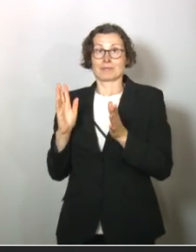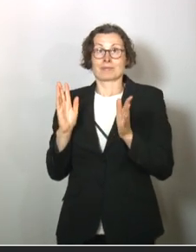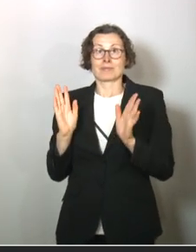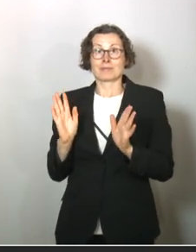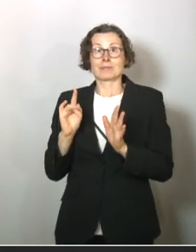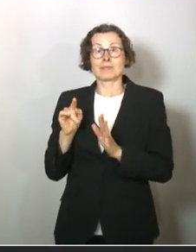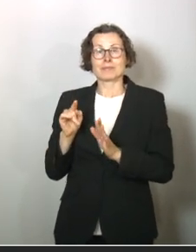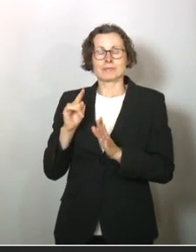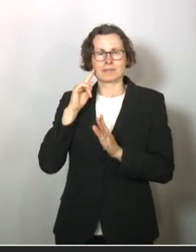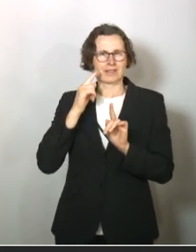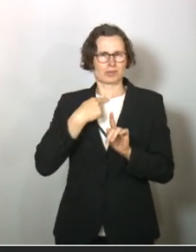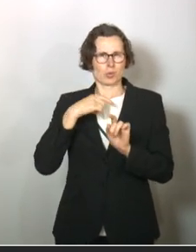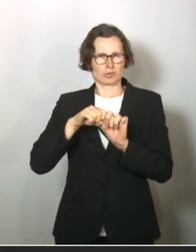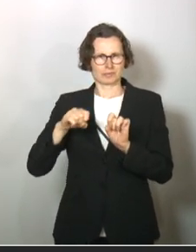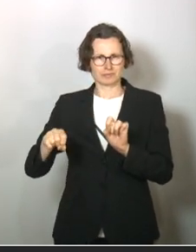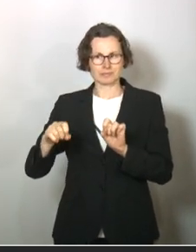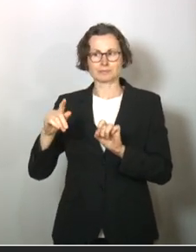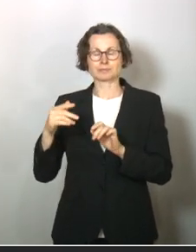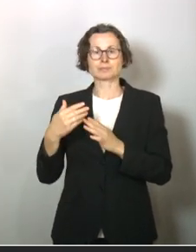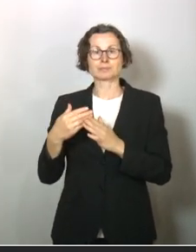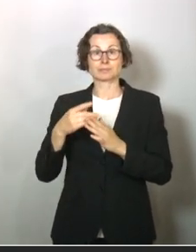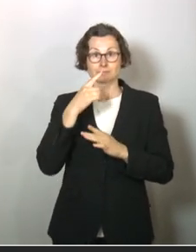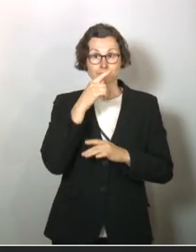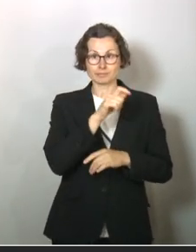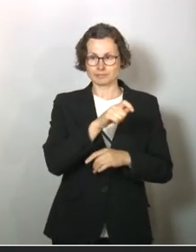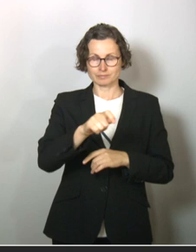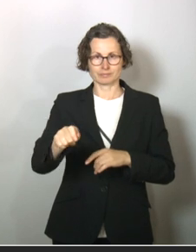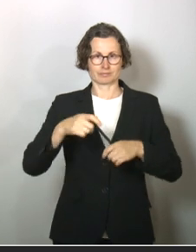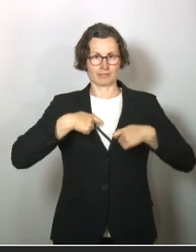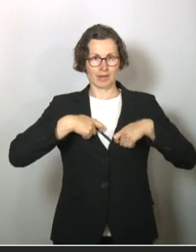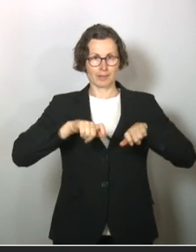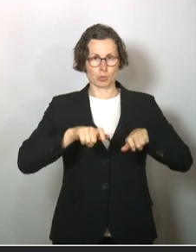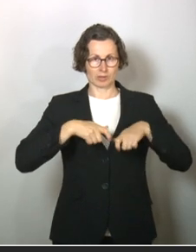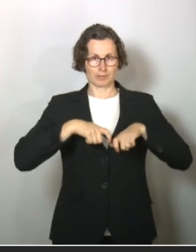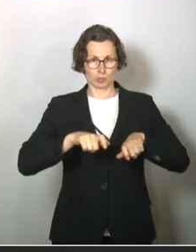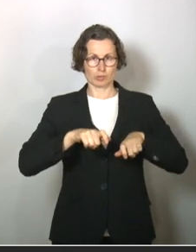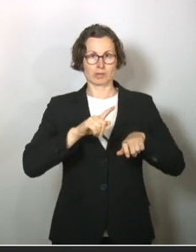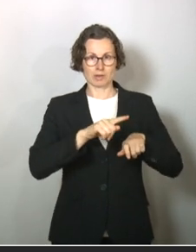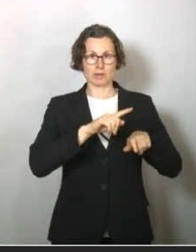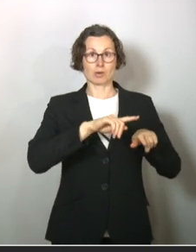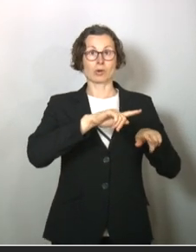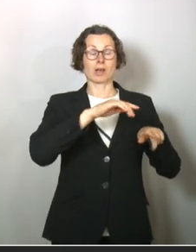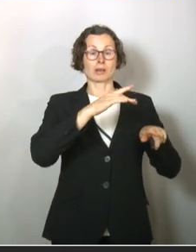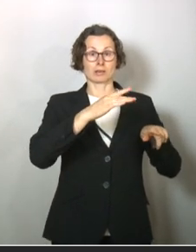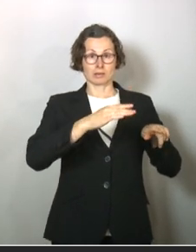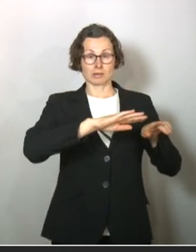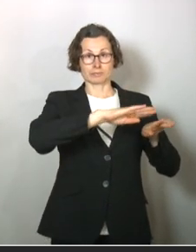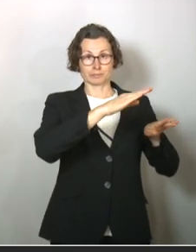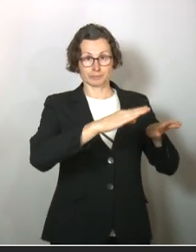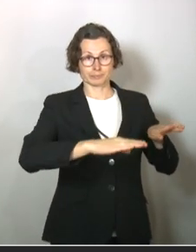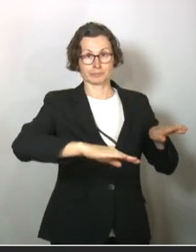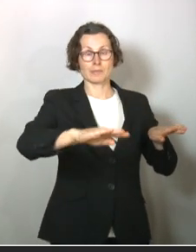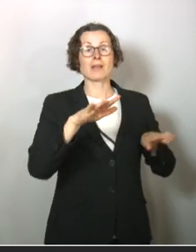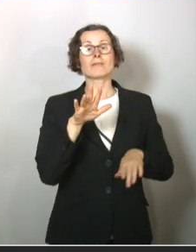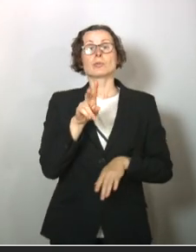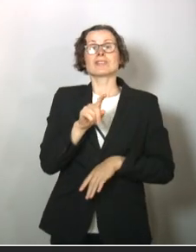Immunisierung eines Tages und 23.000 Bevölkerung eine wichtige Rolle spielt, um dann wieder hochzuschnellen. Nicht unbedingt auf 25.000. Das